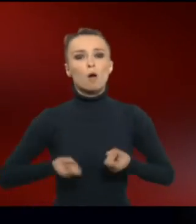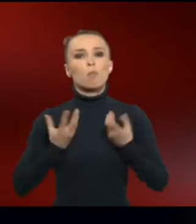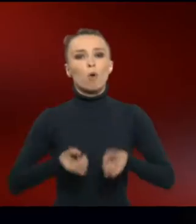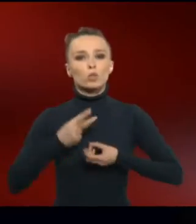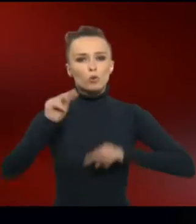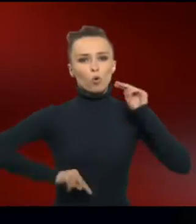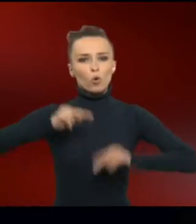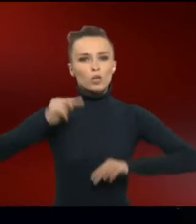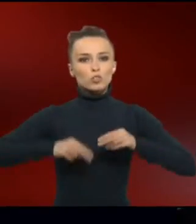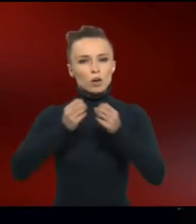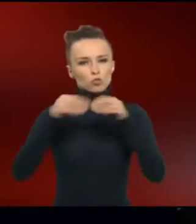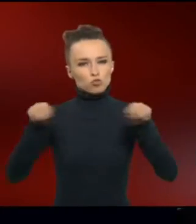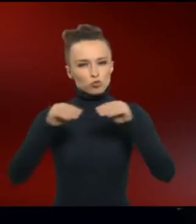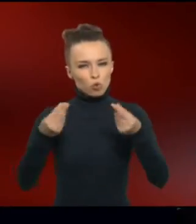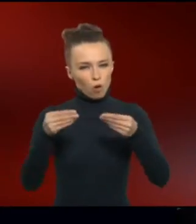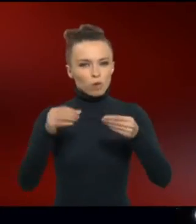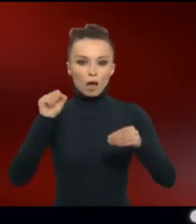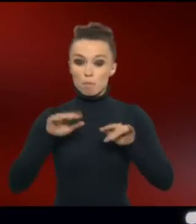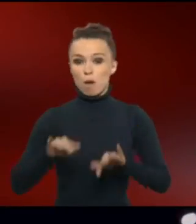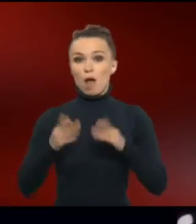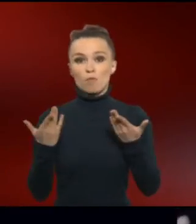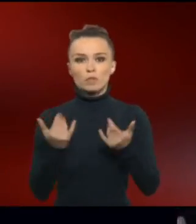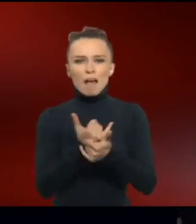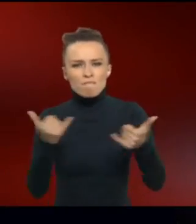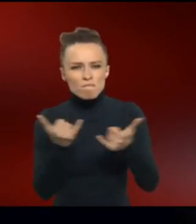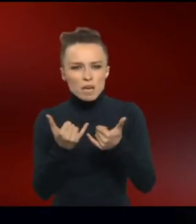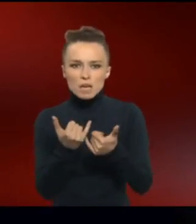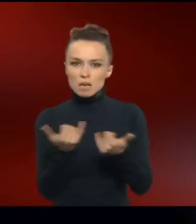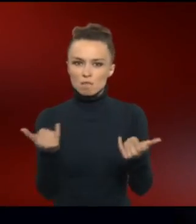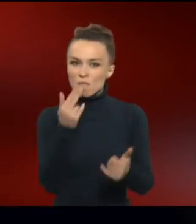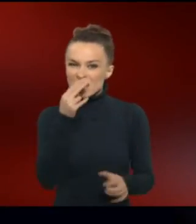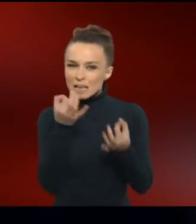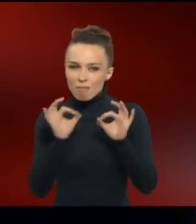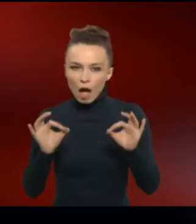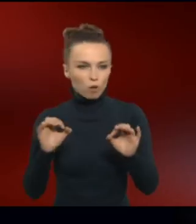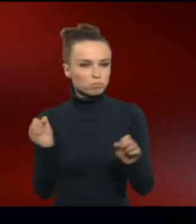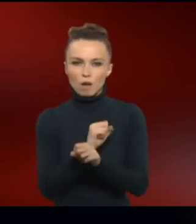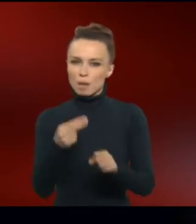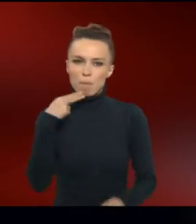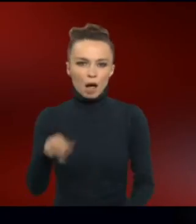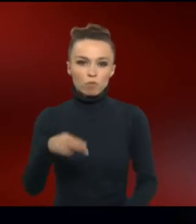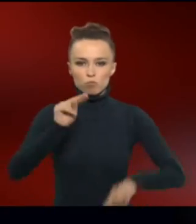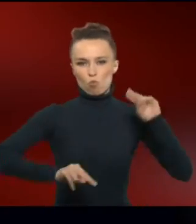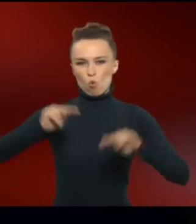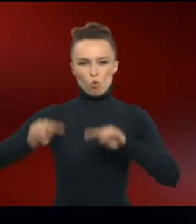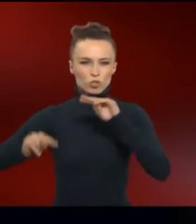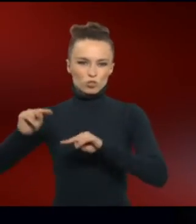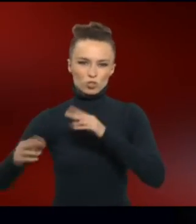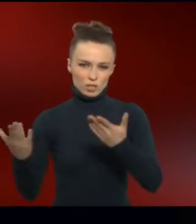der unterschiedlichen Stoffe beeinflussen. Nur wie und wie sehr, weiß niemand. Das ist bei jedem anders.